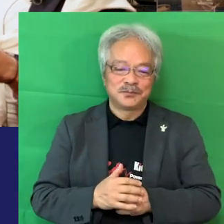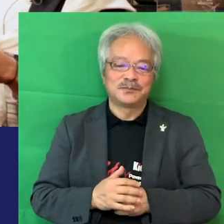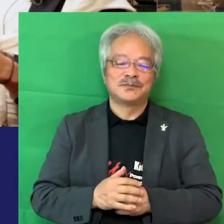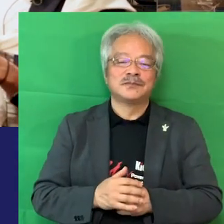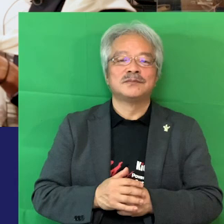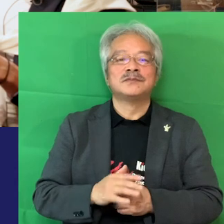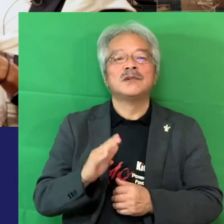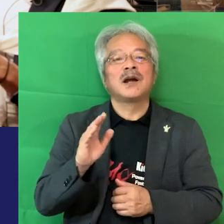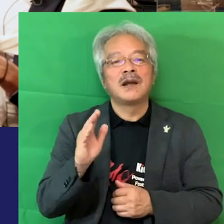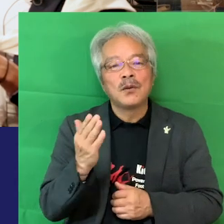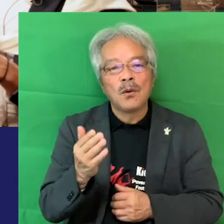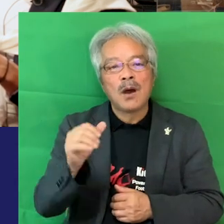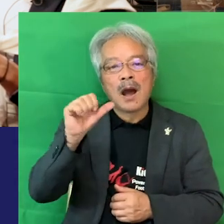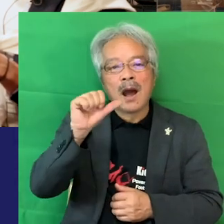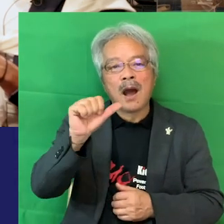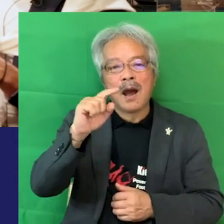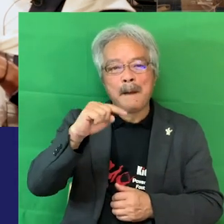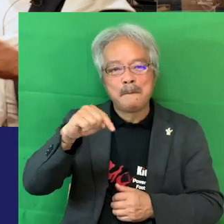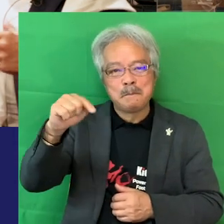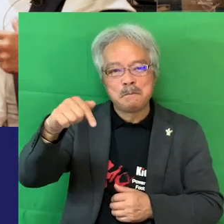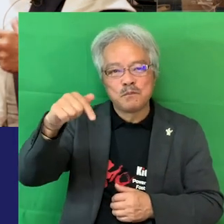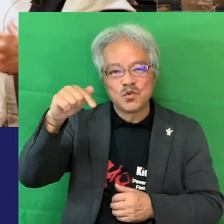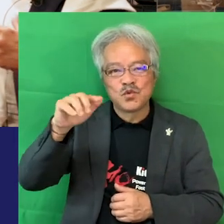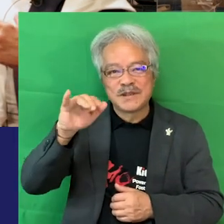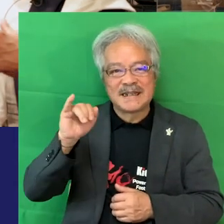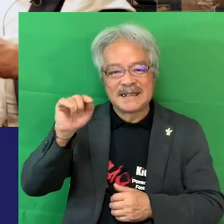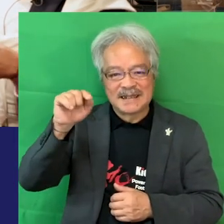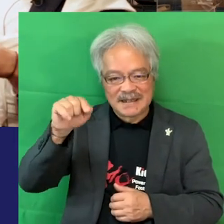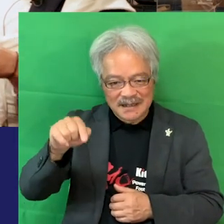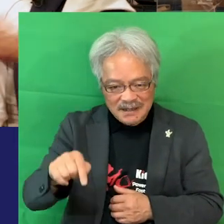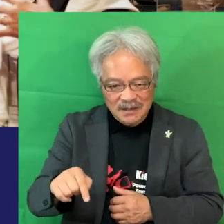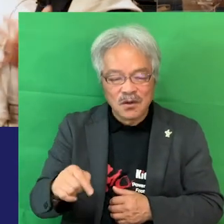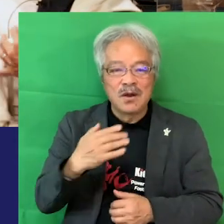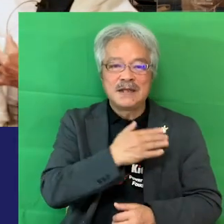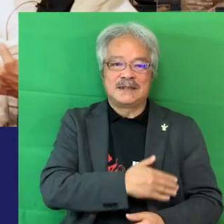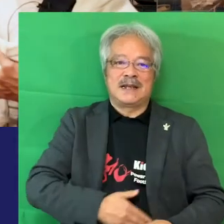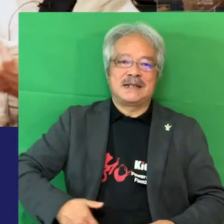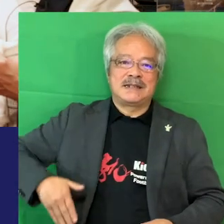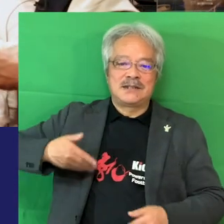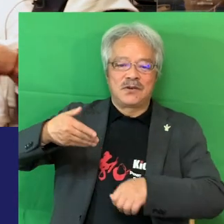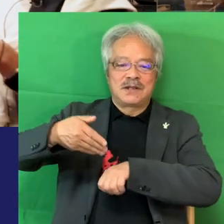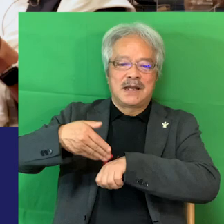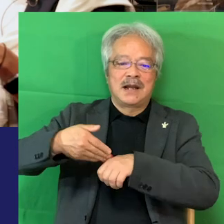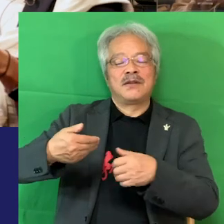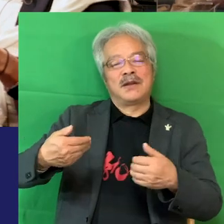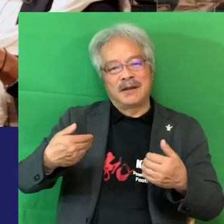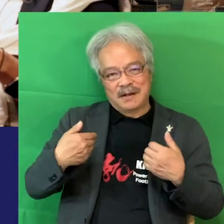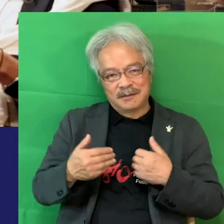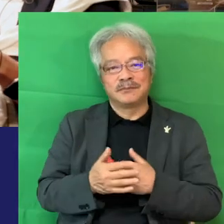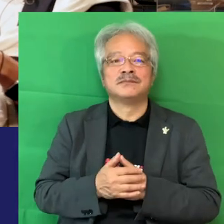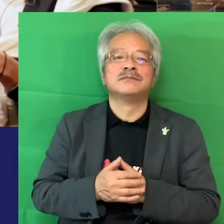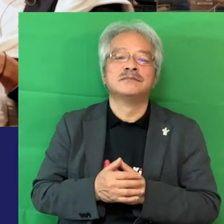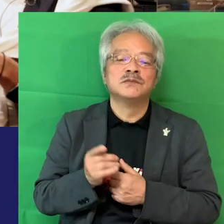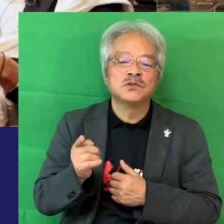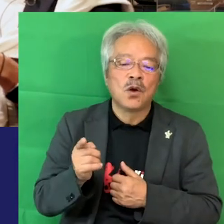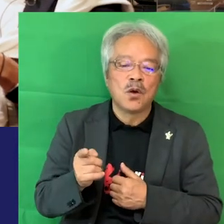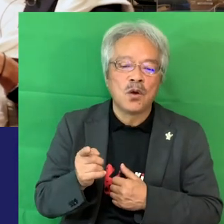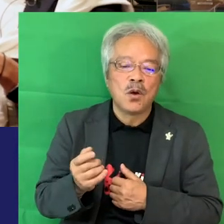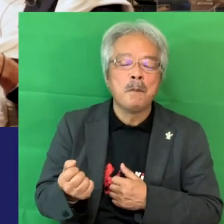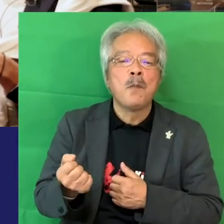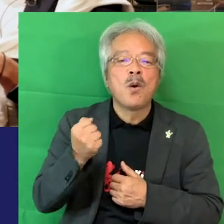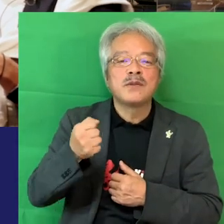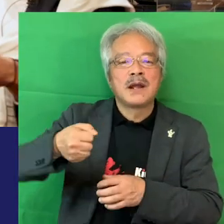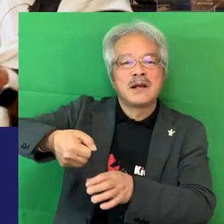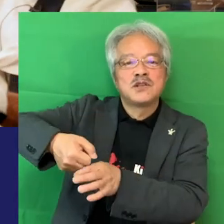だけどアンプティの全身を鍛えないと体幹を鍛えない限りはない持ってる杖にボール